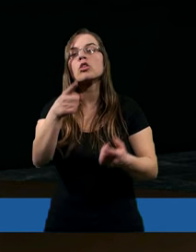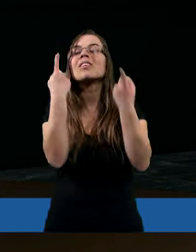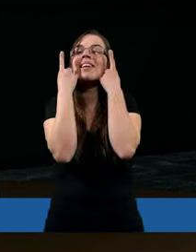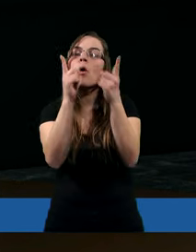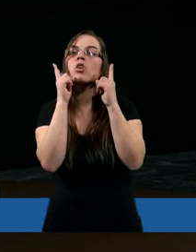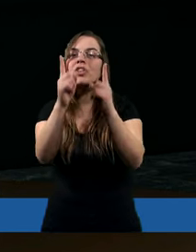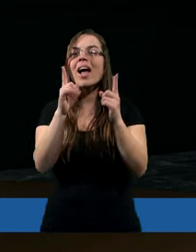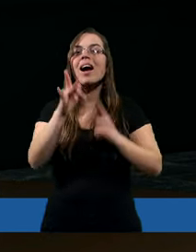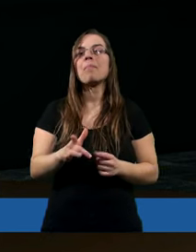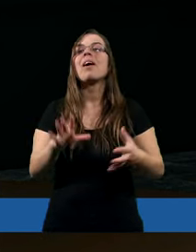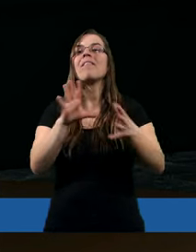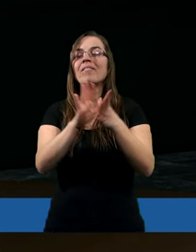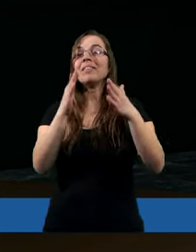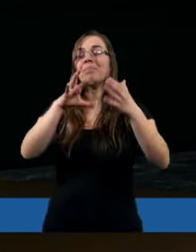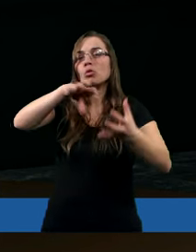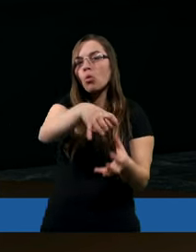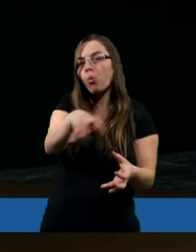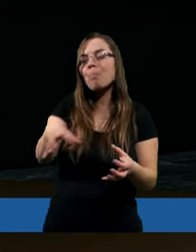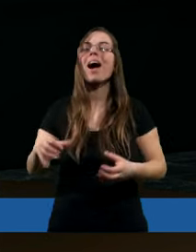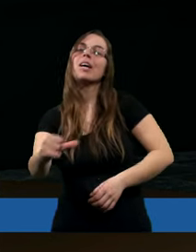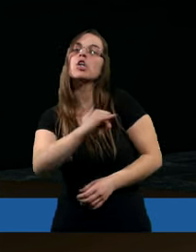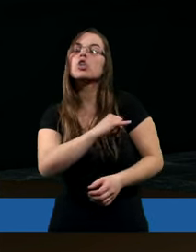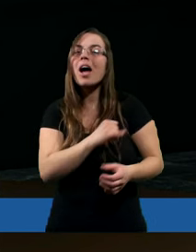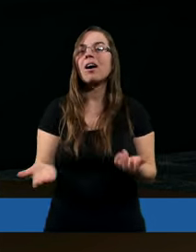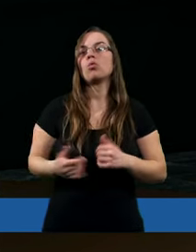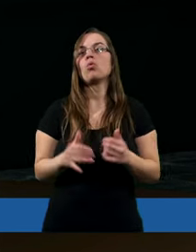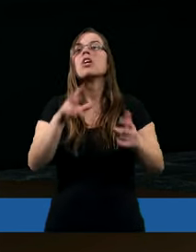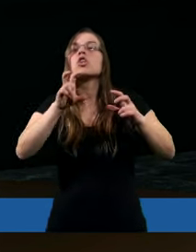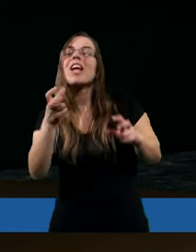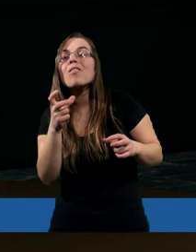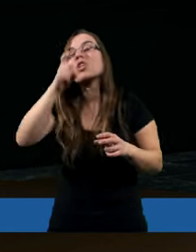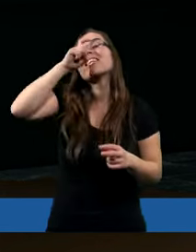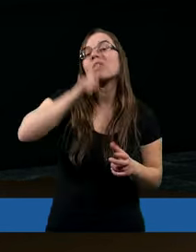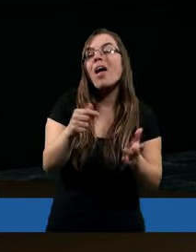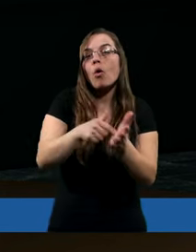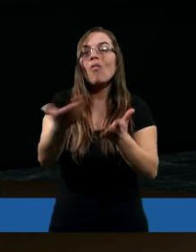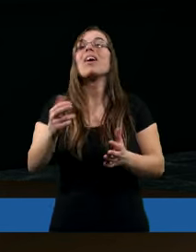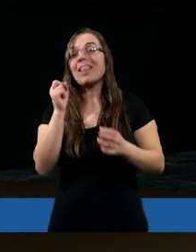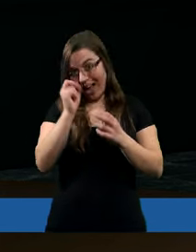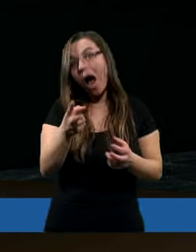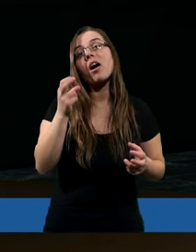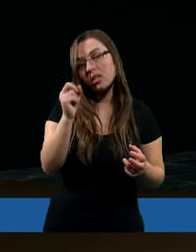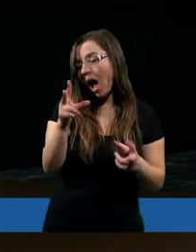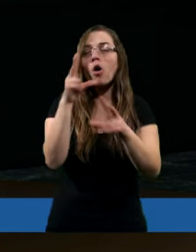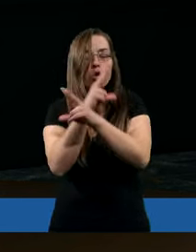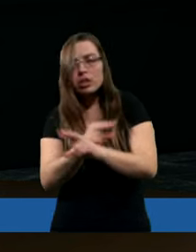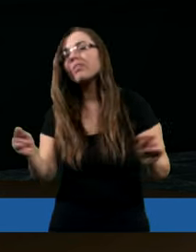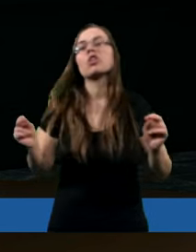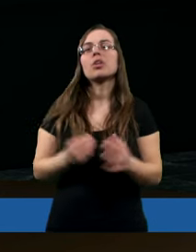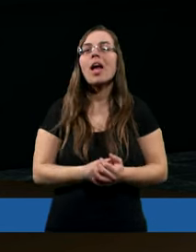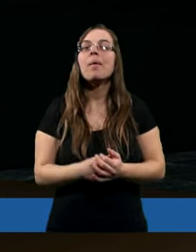postrzegamy w kategoriach grzechu, czegoś złego. Tak, ale